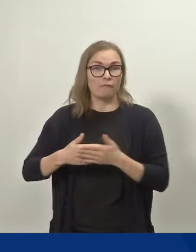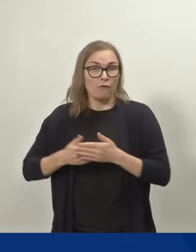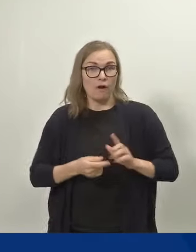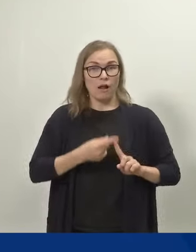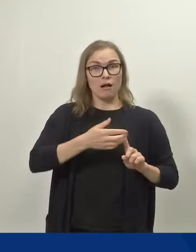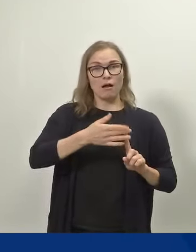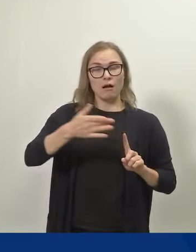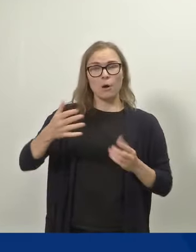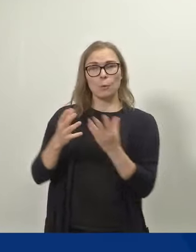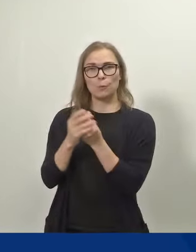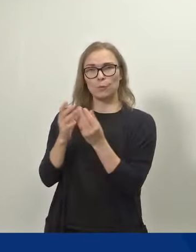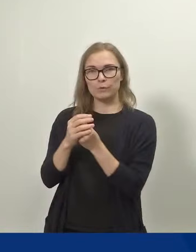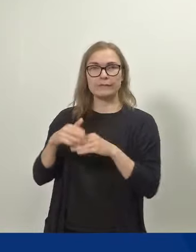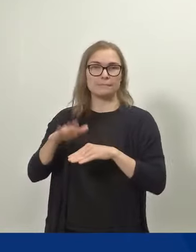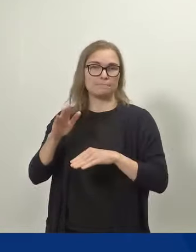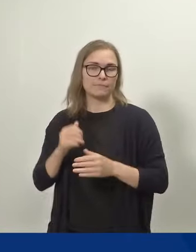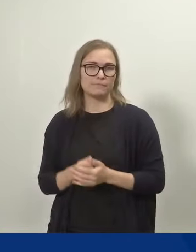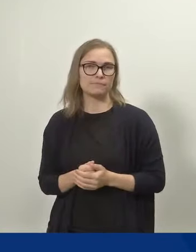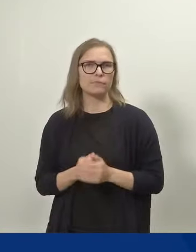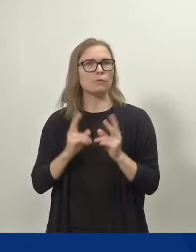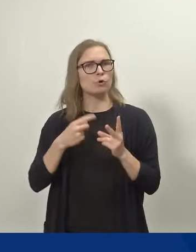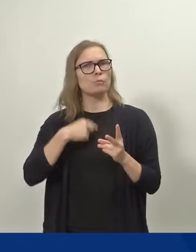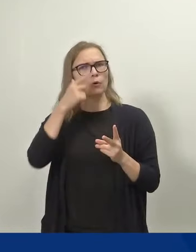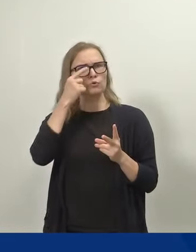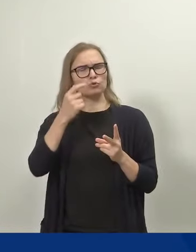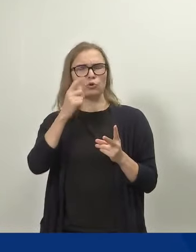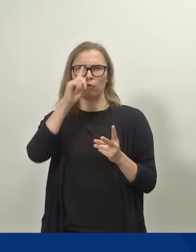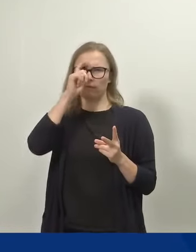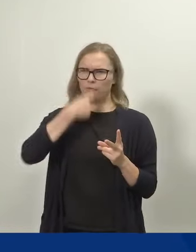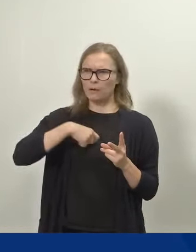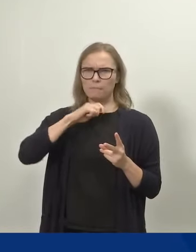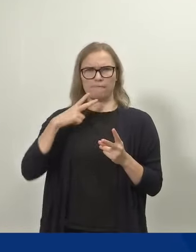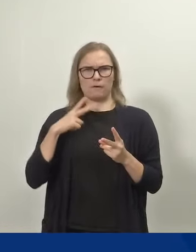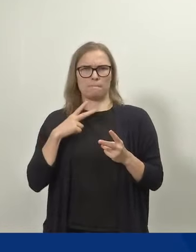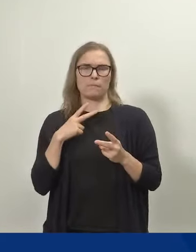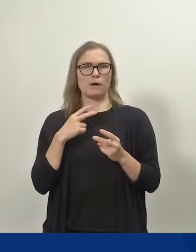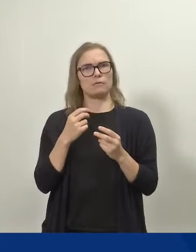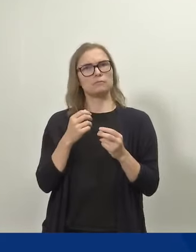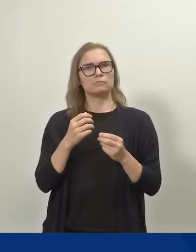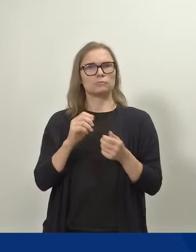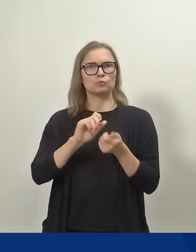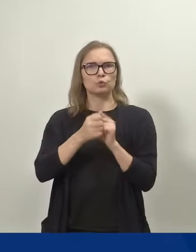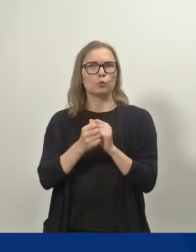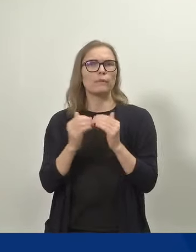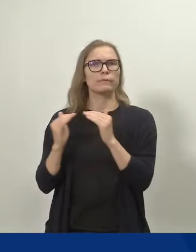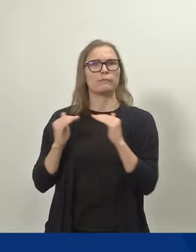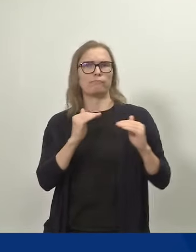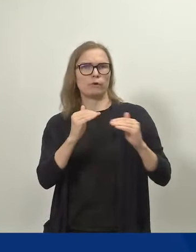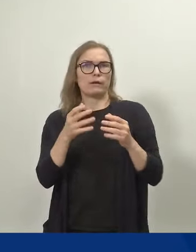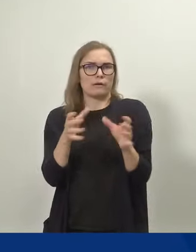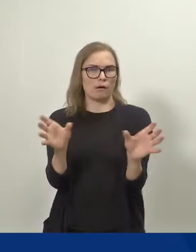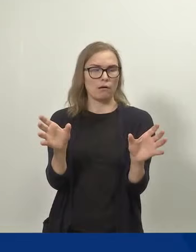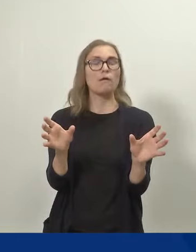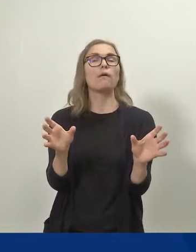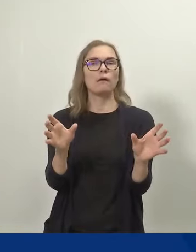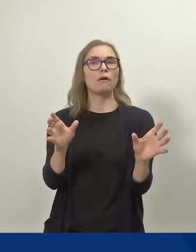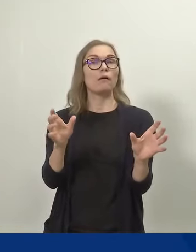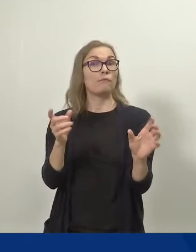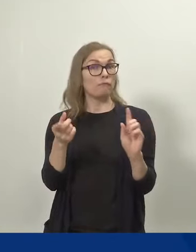myös, että vanhempien vanhempainvapaiden tasaisemmalla jakautuvisella voi olla myönteinen vaikutus myös vanhempien